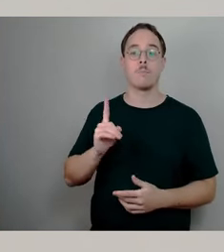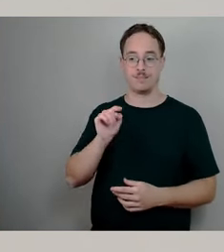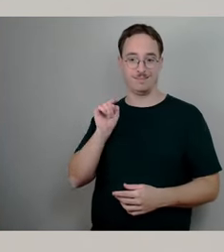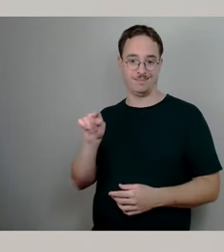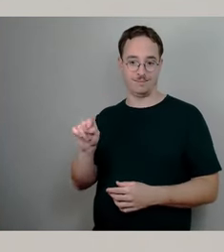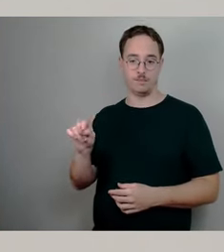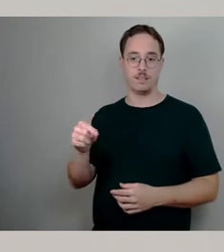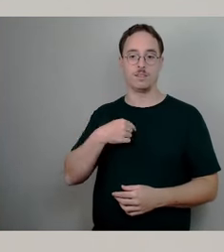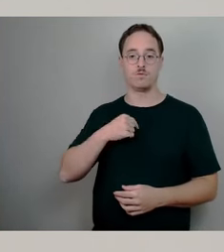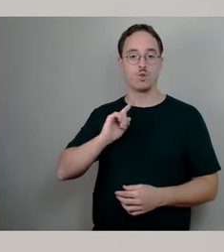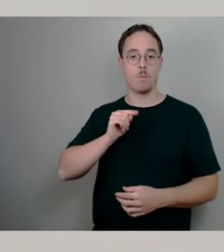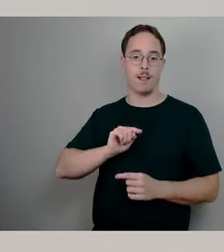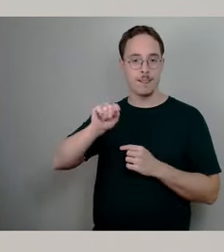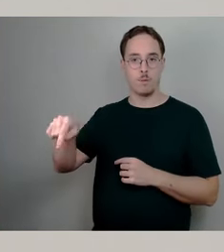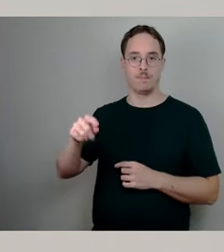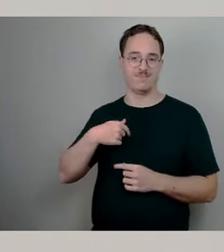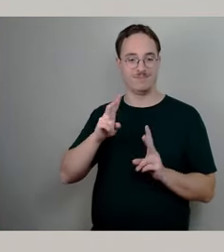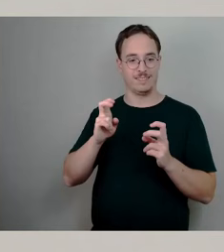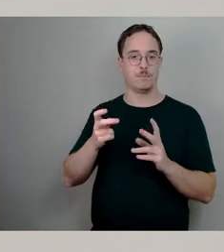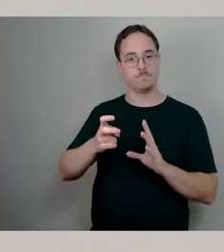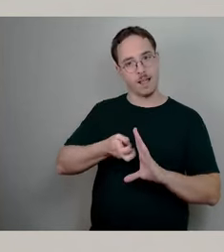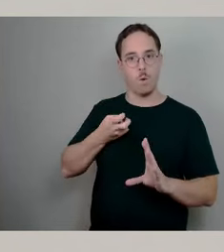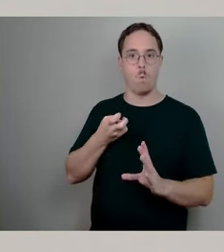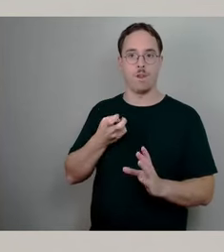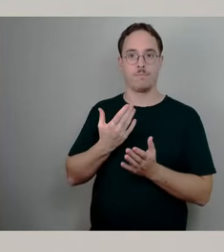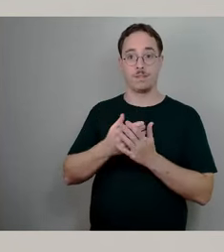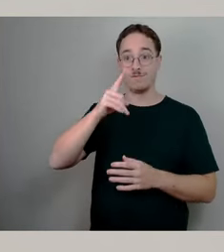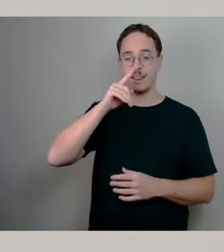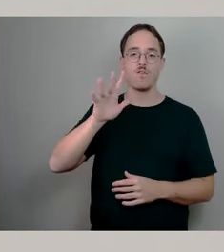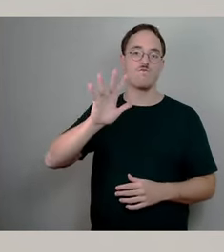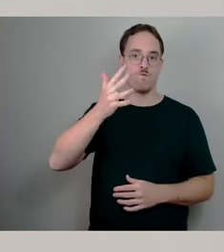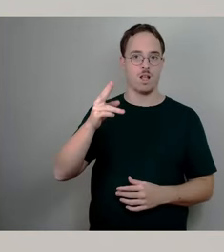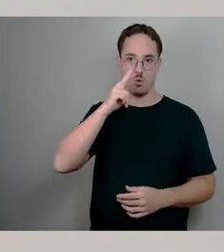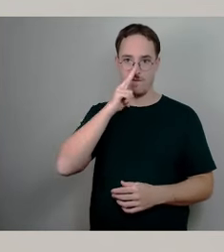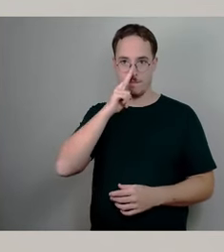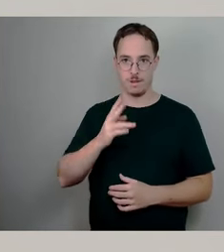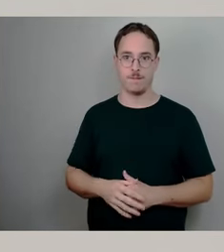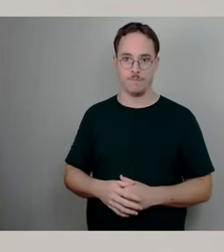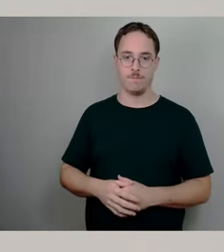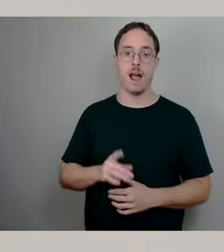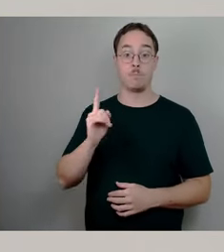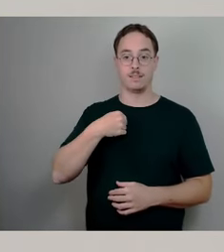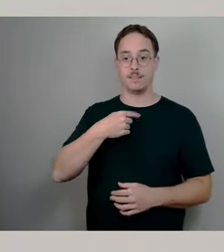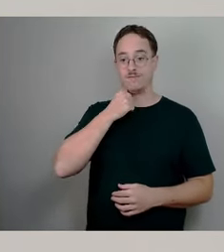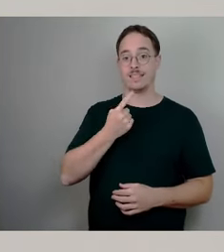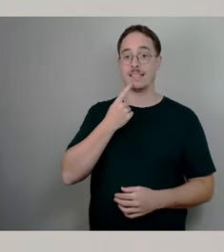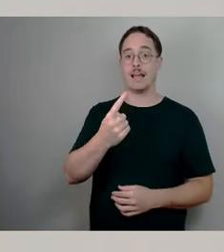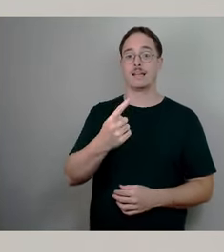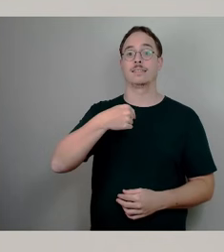Ich will aber auch sagen, dass ich bereits im Juli, persönlich im Juli 2023 in der